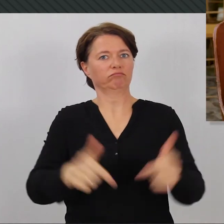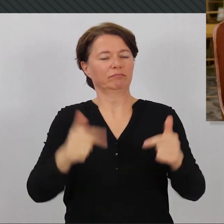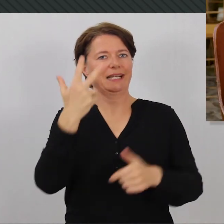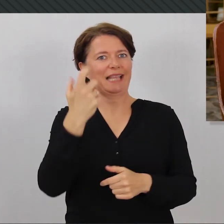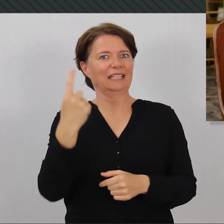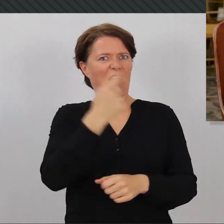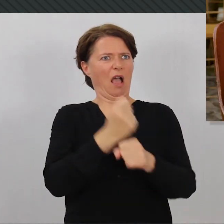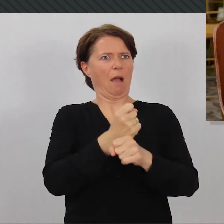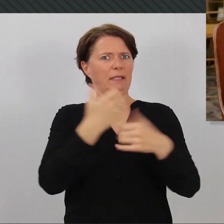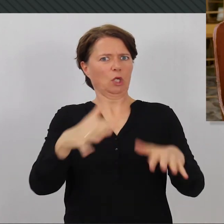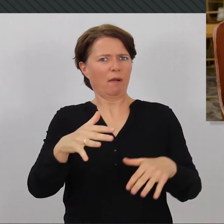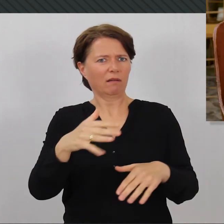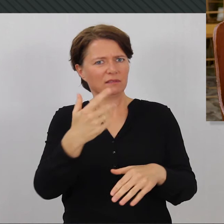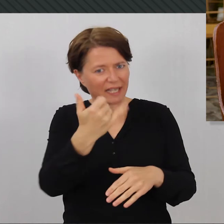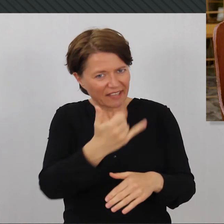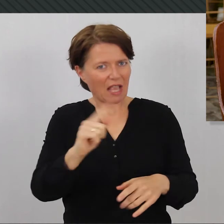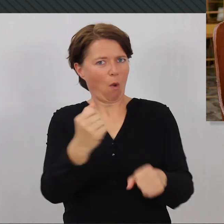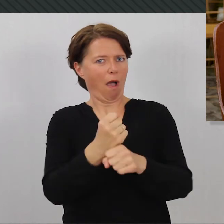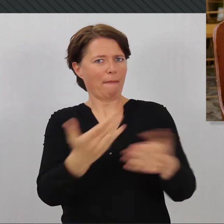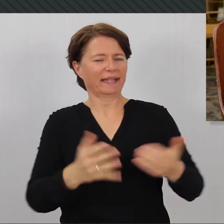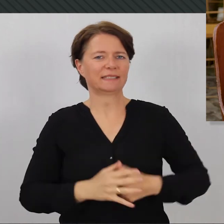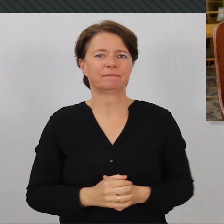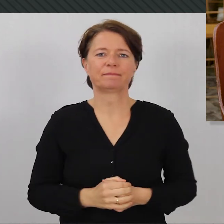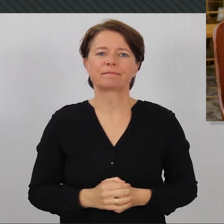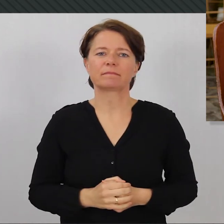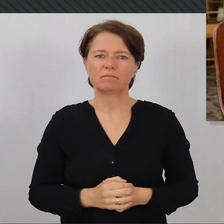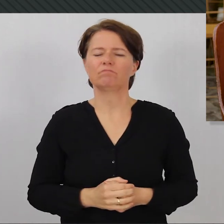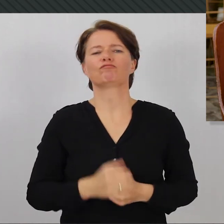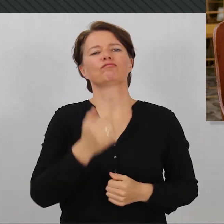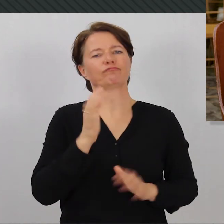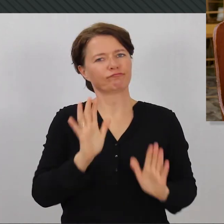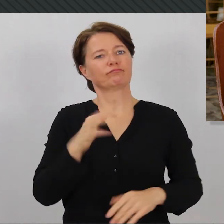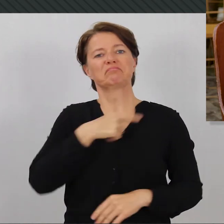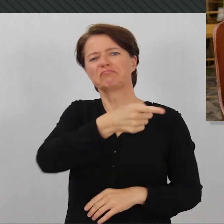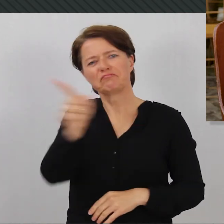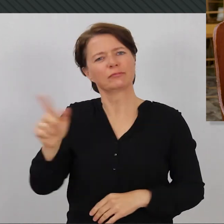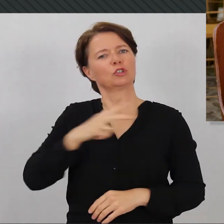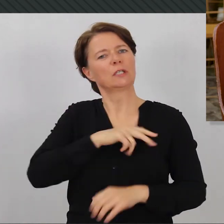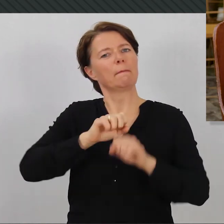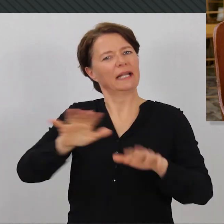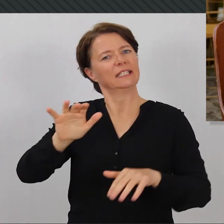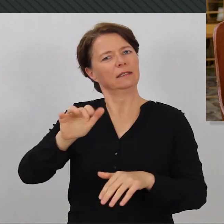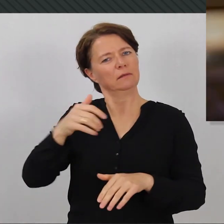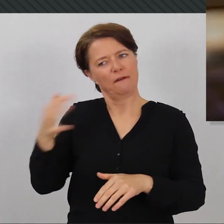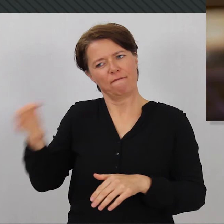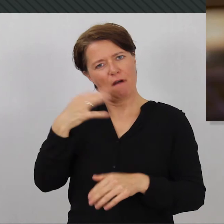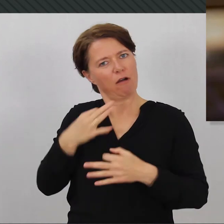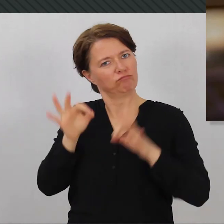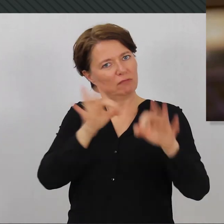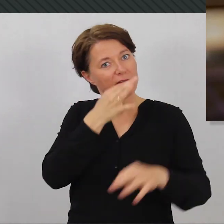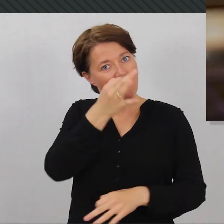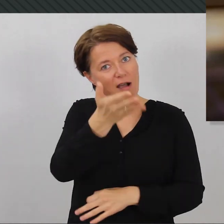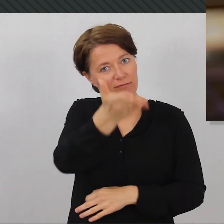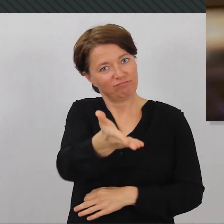Tradition der Sendung Responsive ist, dass ich immer auch oder oft meinem Gast Social Media Fragen stelle. Okay.